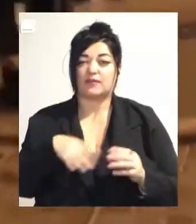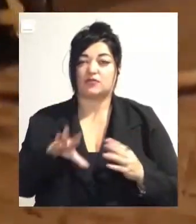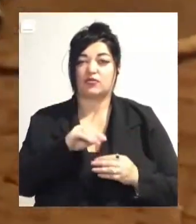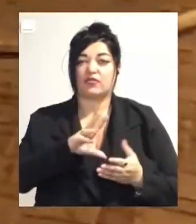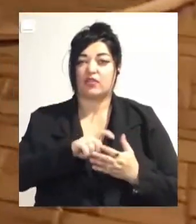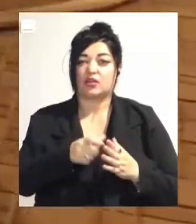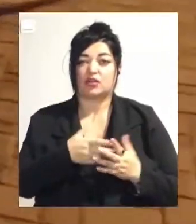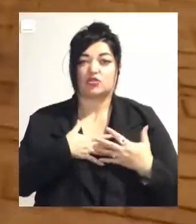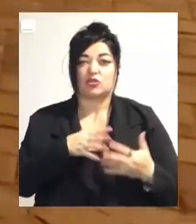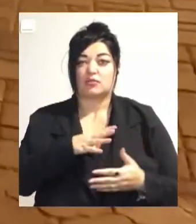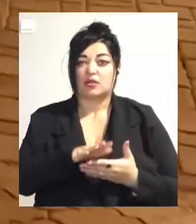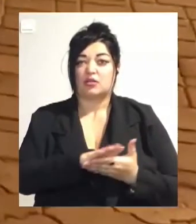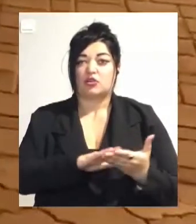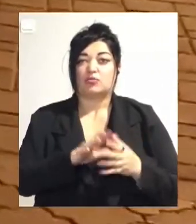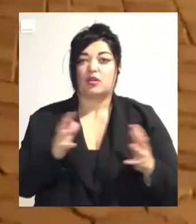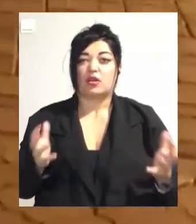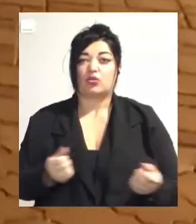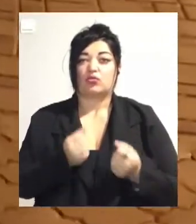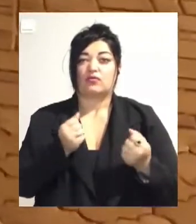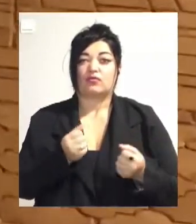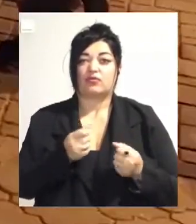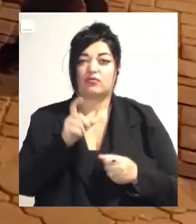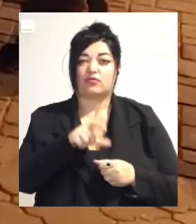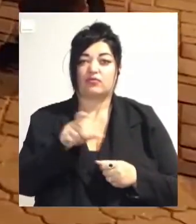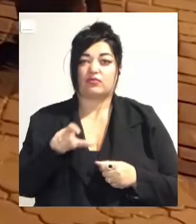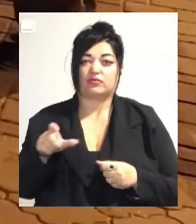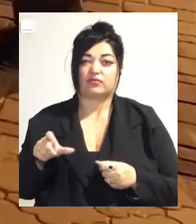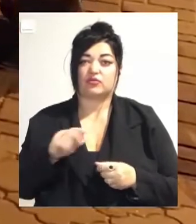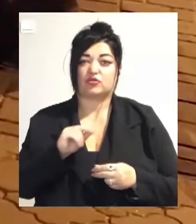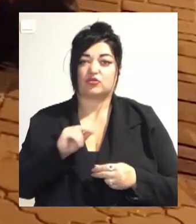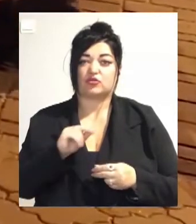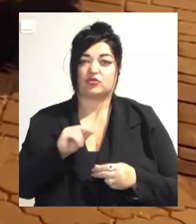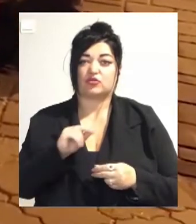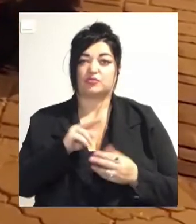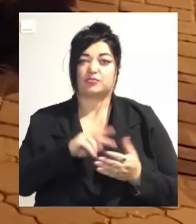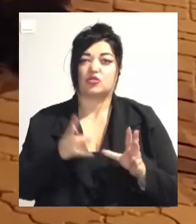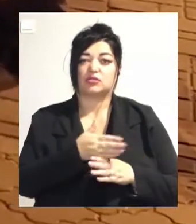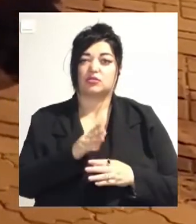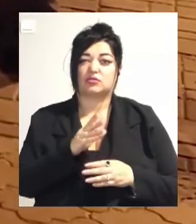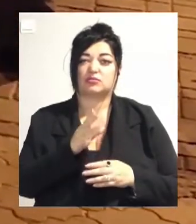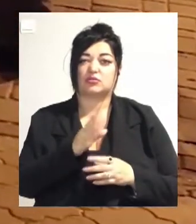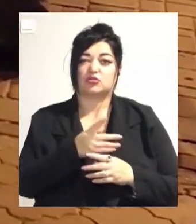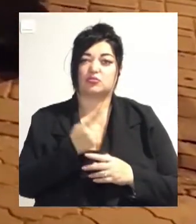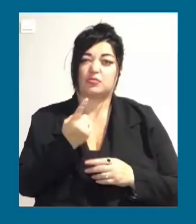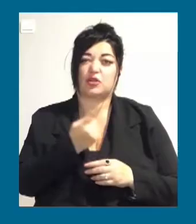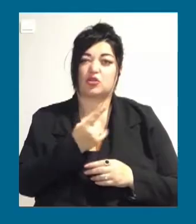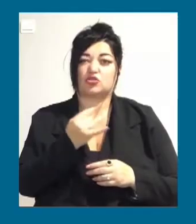Рятувальника, який впав і втратив свідомість через руйнування частини сходів між першим та другим поверхом, ушпиталили.